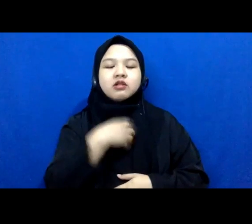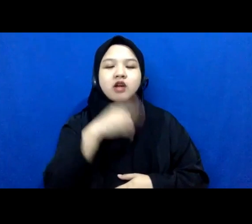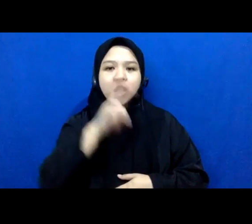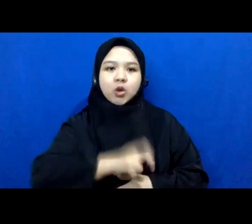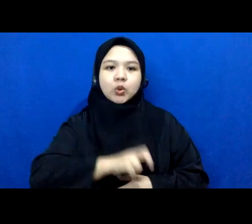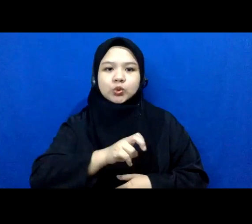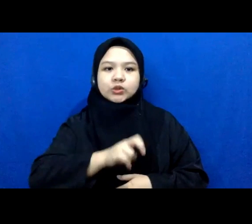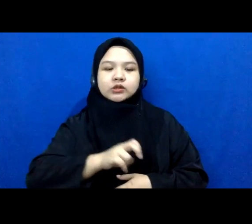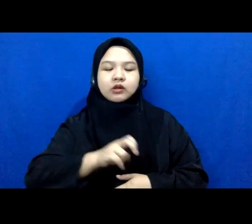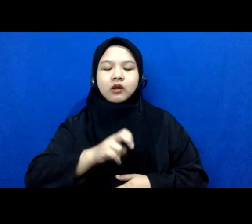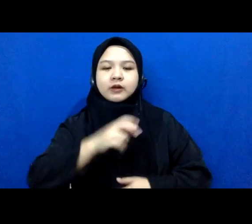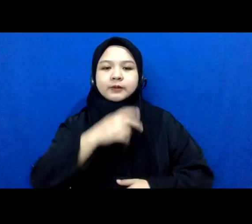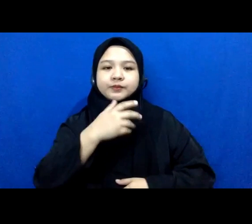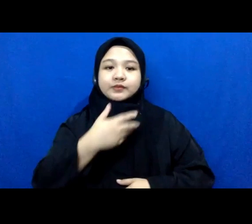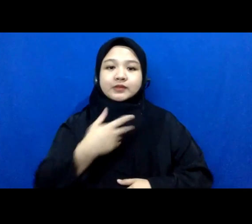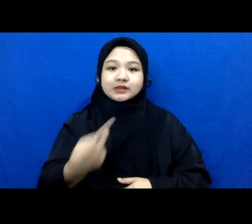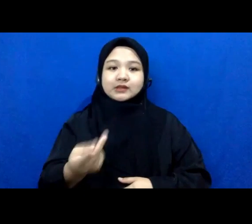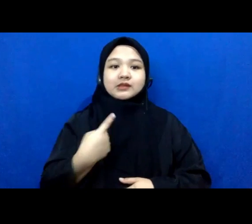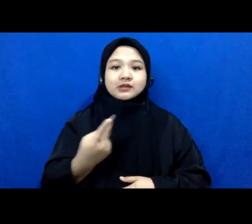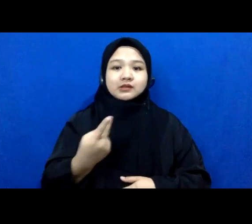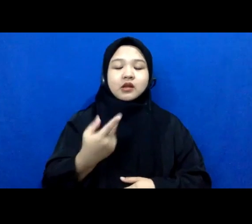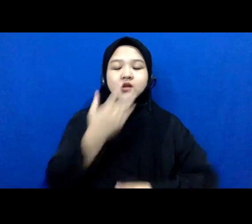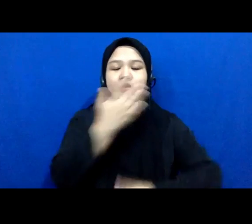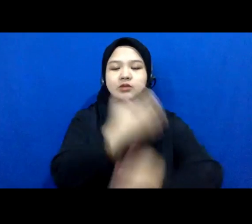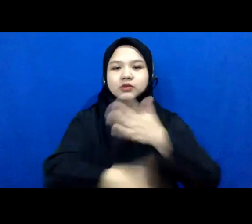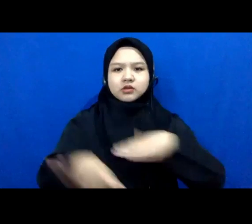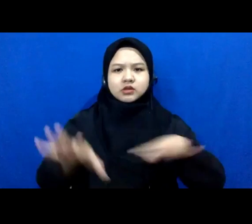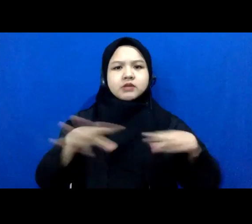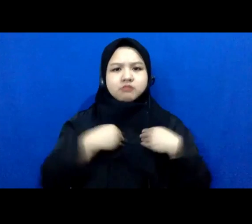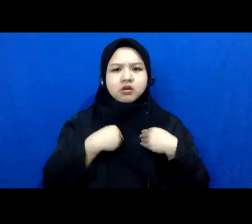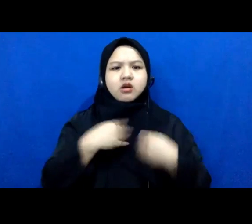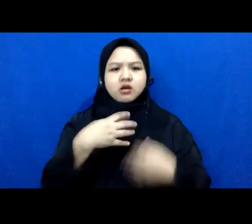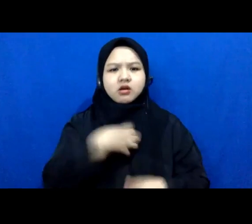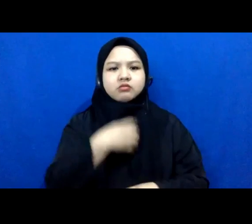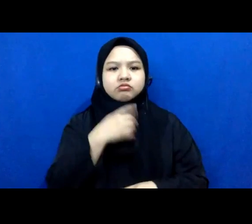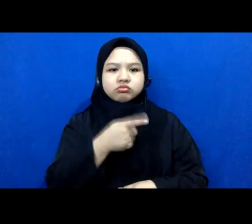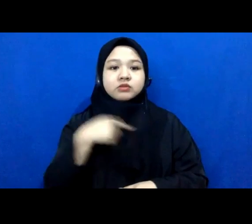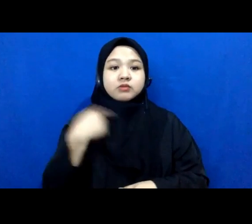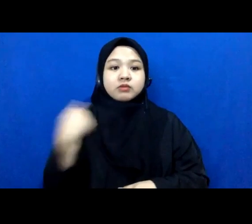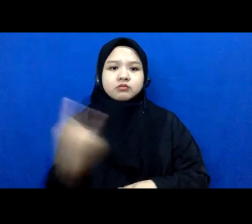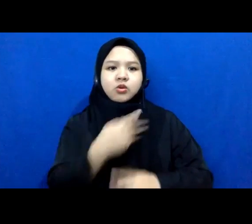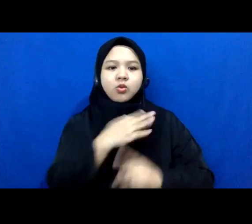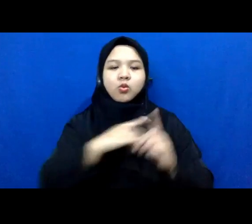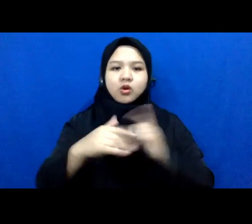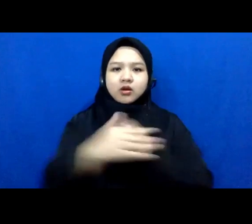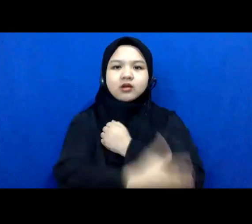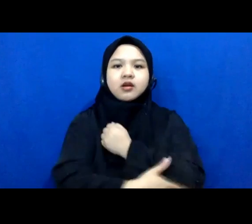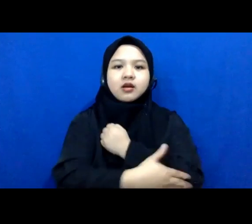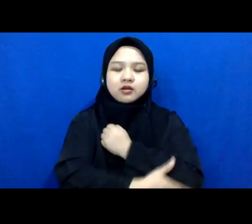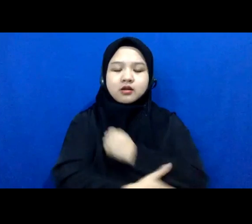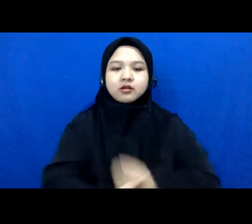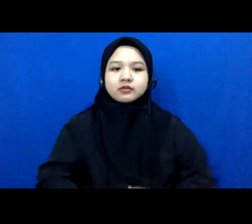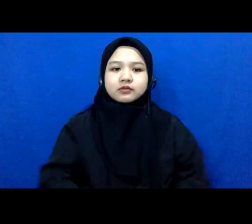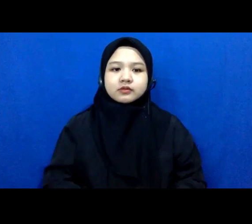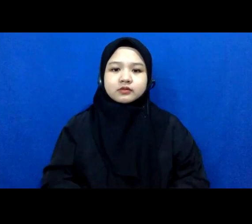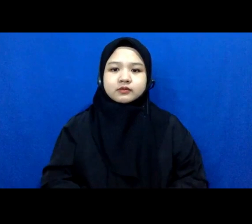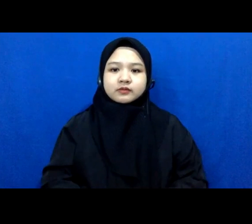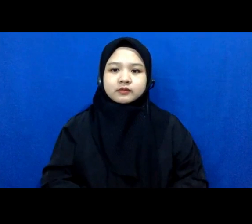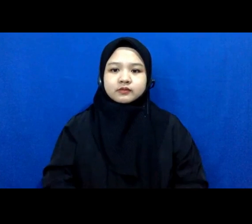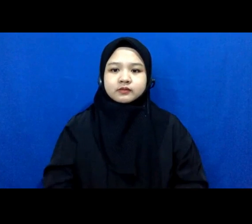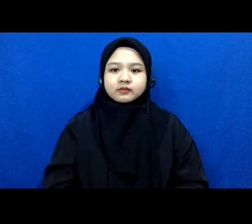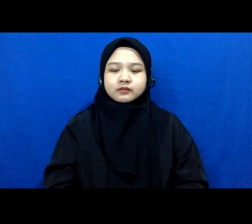oleh kita oleh teman-teman penyandang disabilitas sebagai warga negara gitu karena oh ya mbak